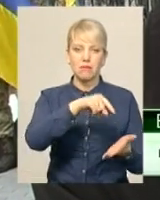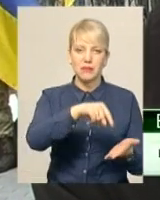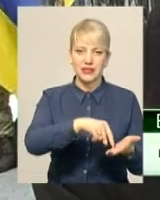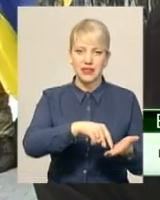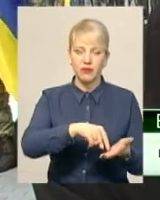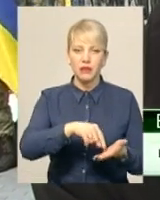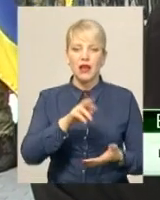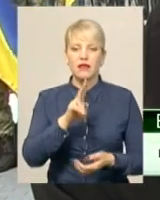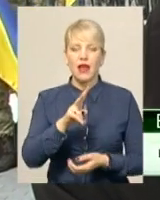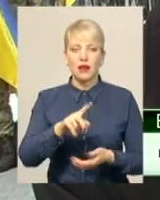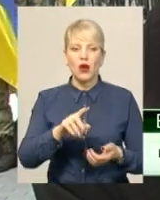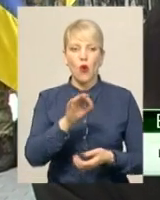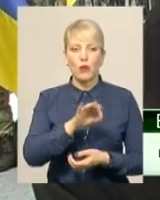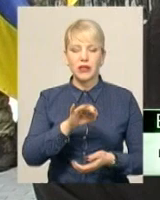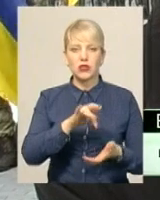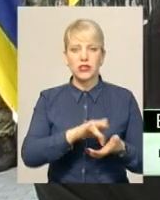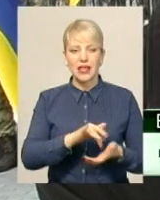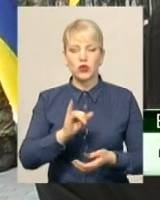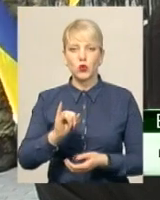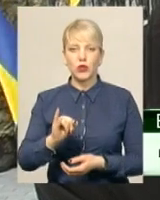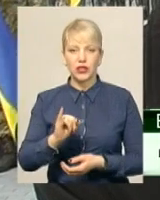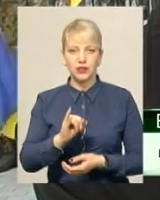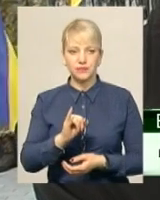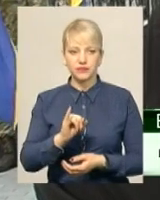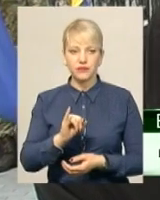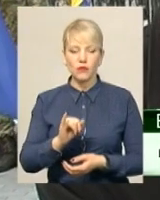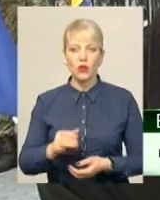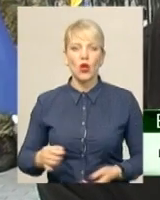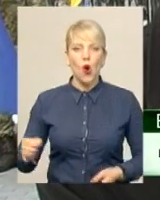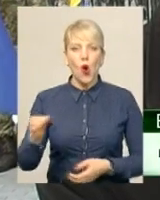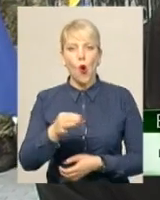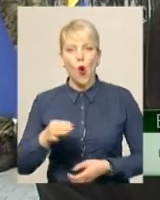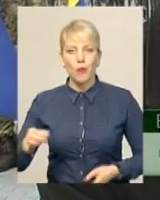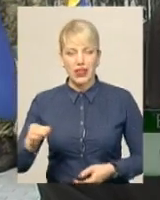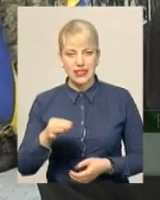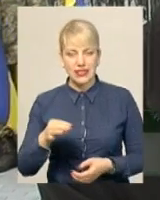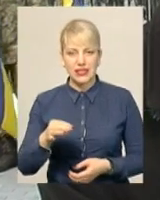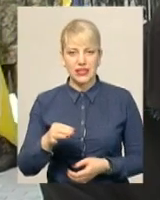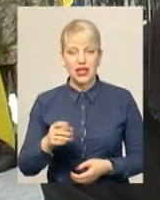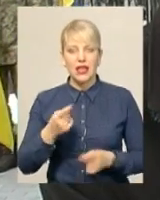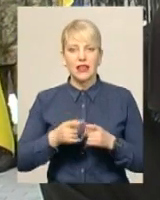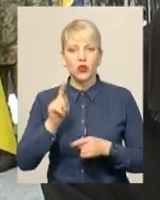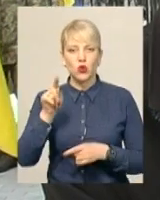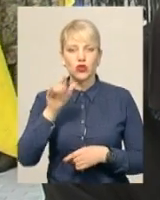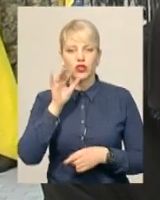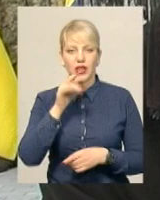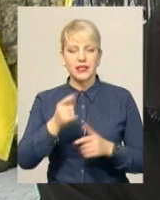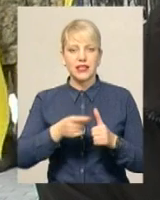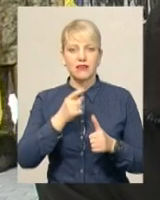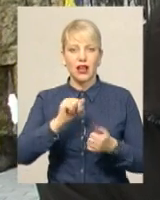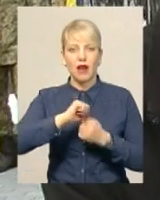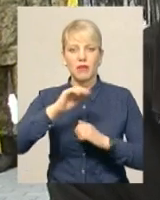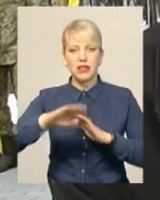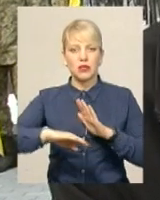як обласного центру, і області на той час, яка називалась Кам